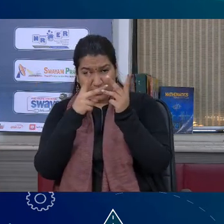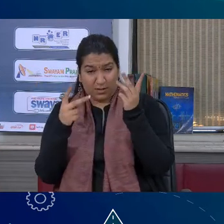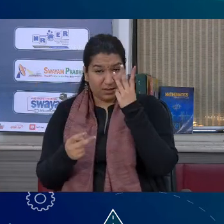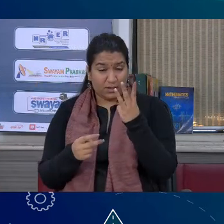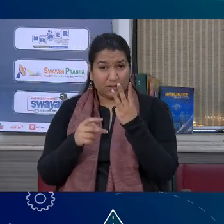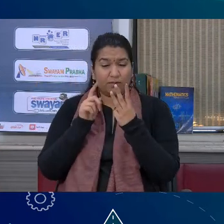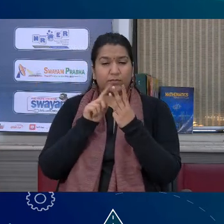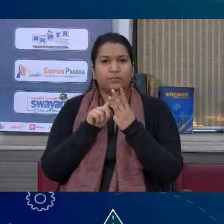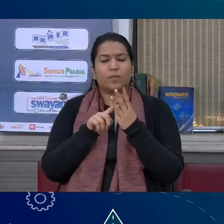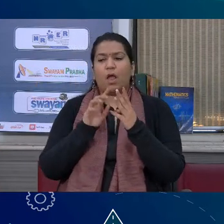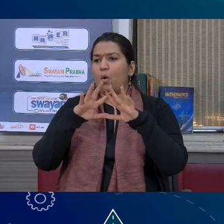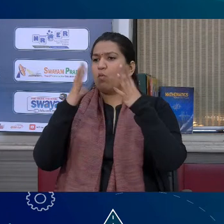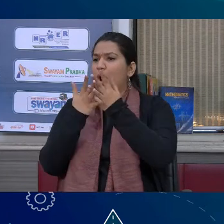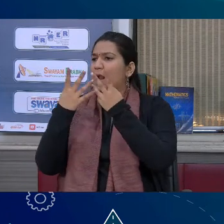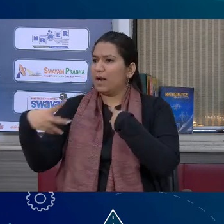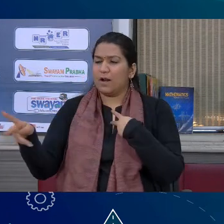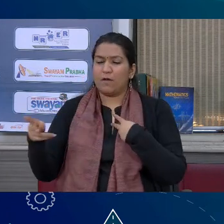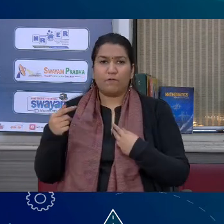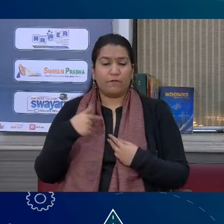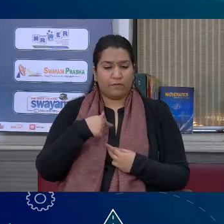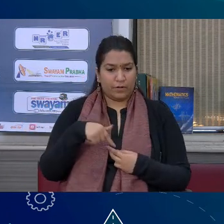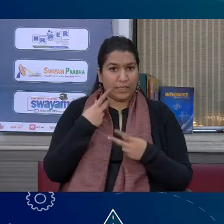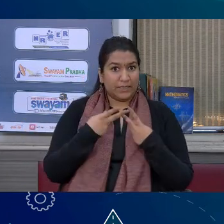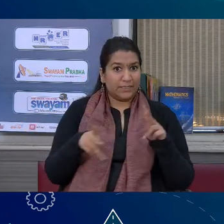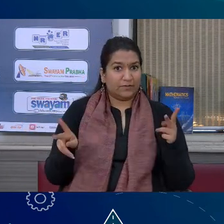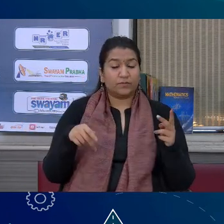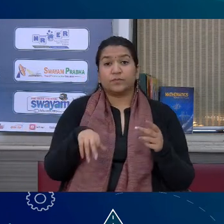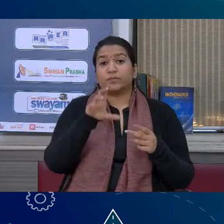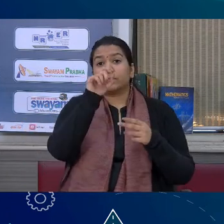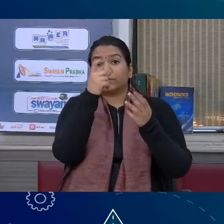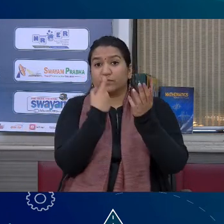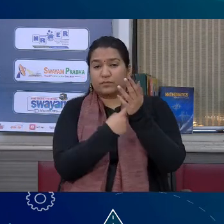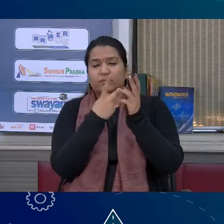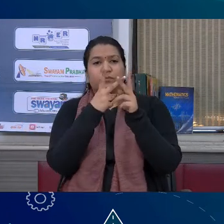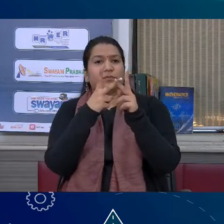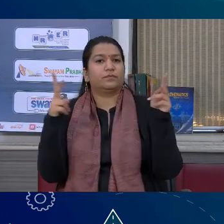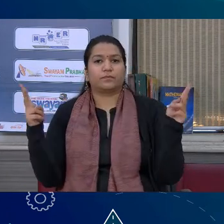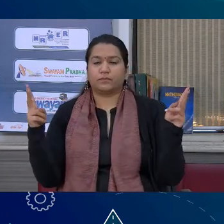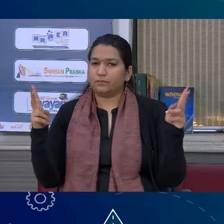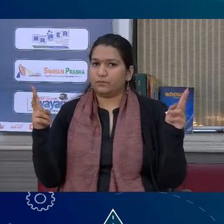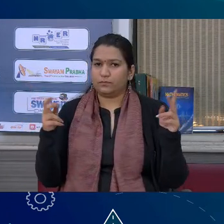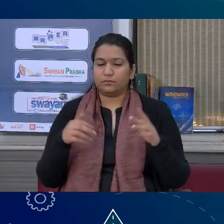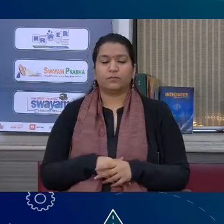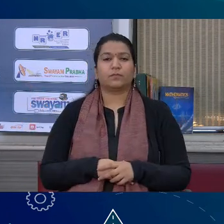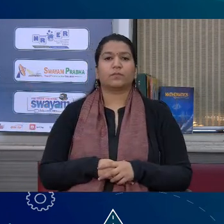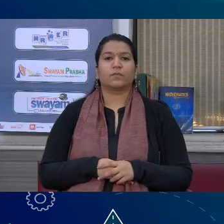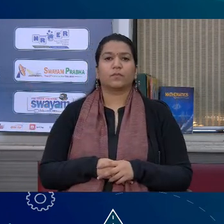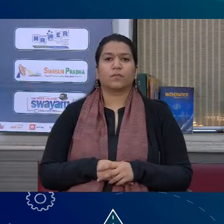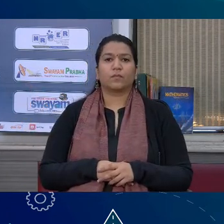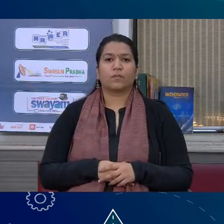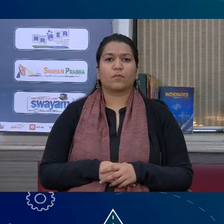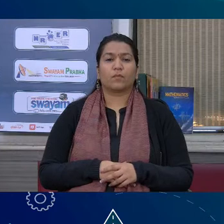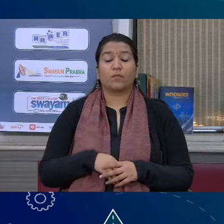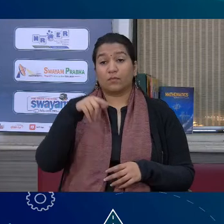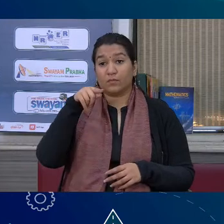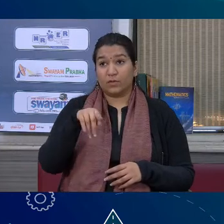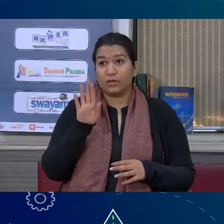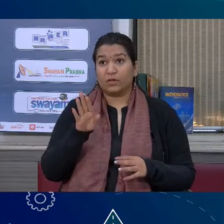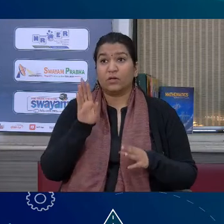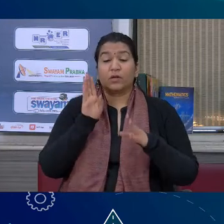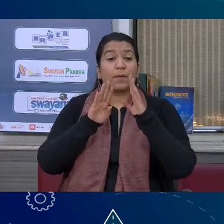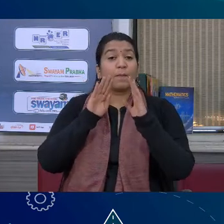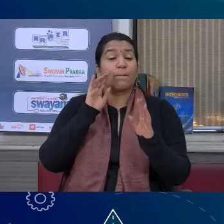जब कुछ और है जग में कुछ बिन्यता है तो यहां जो और की विशीष्टा है वो तो शादिक अर्थ पर है इससे संदेश भी है